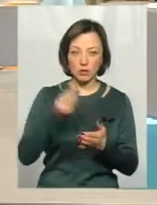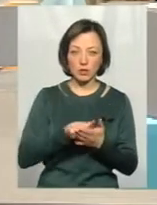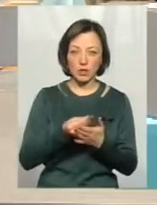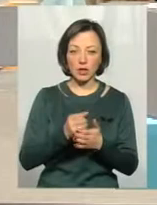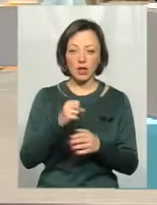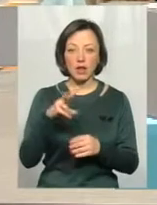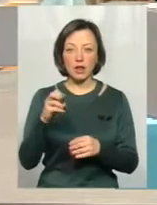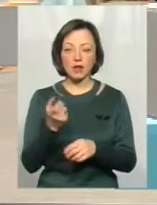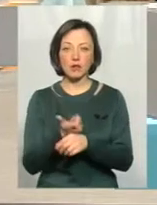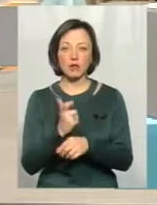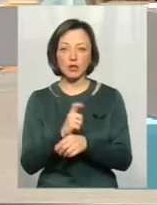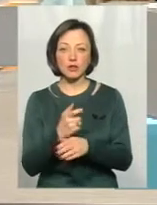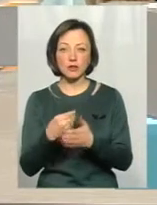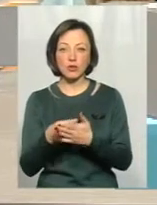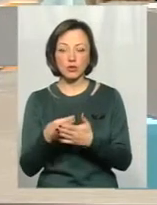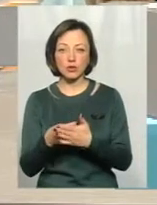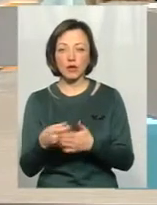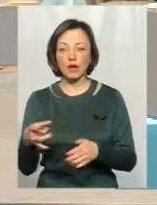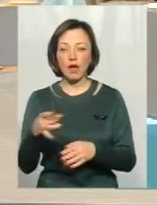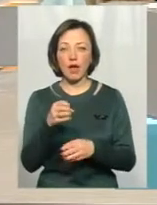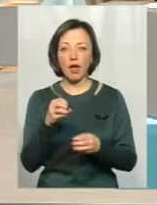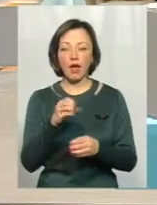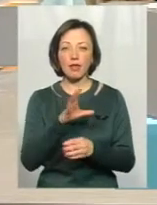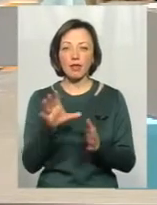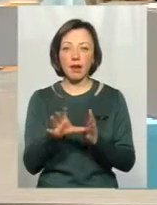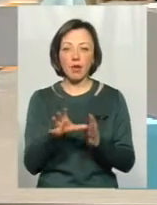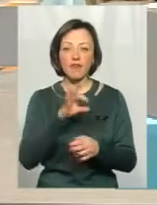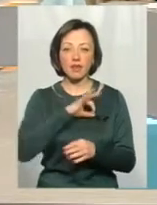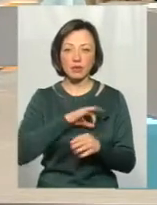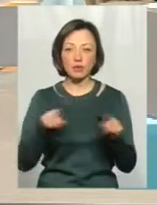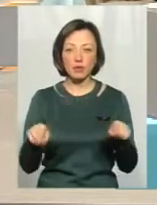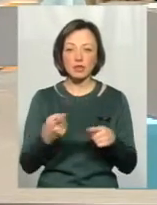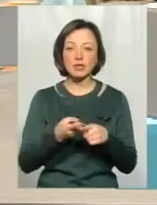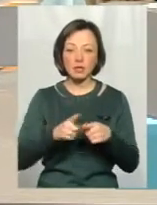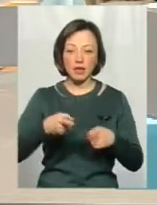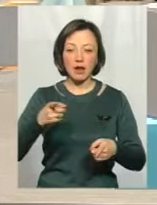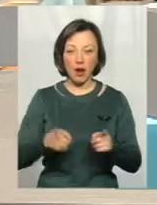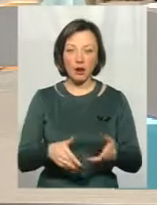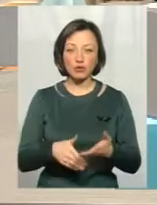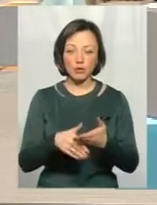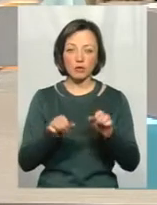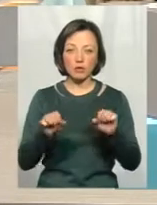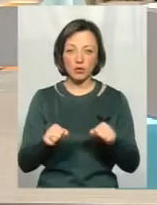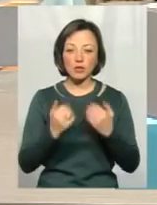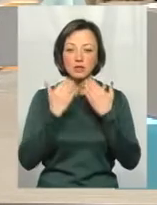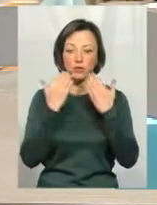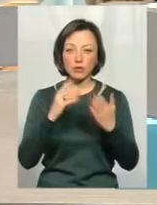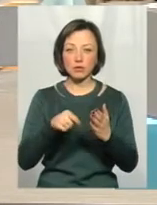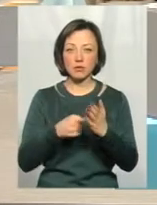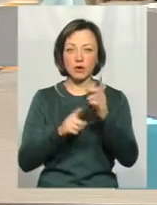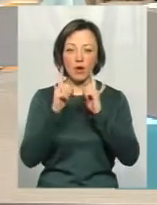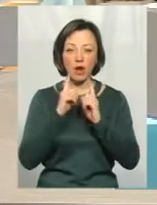але і більшість іде із фонду енергоефективності, який створили. Тобто це є дієвий інструмент, і можна згодитися міською радою, вам дадуть